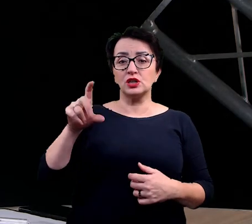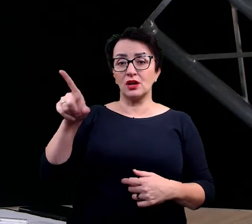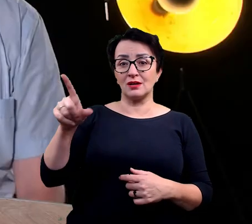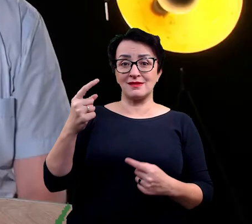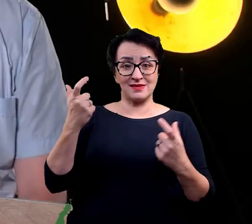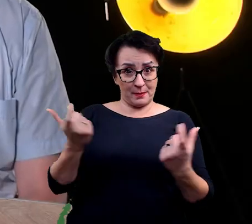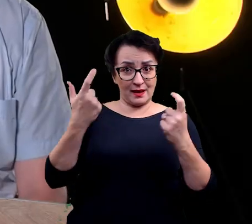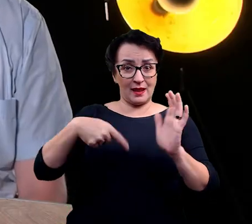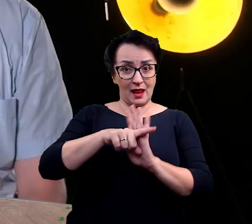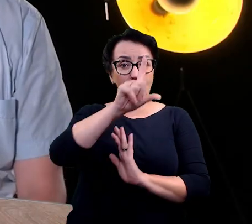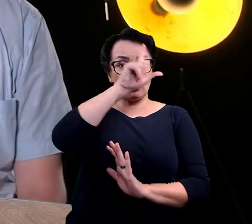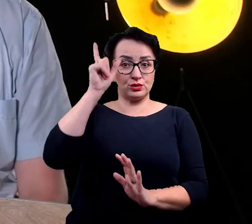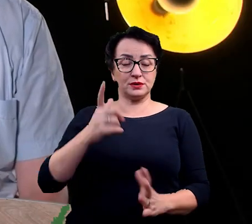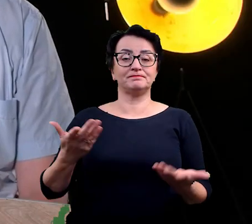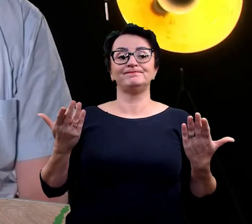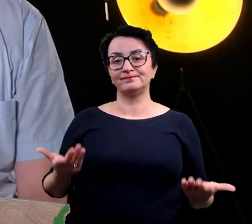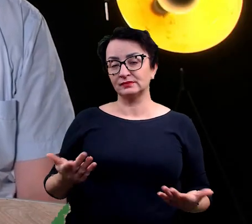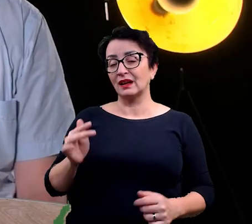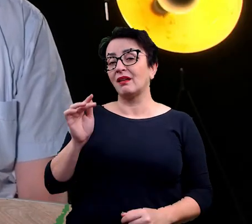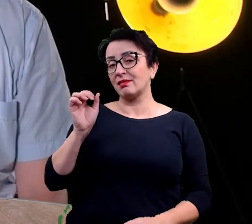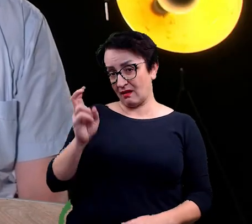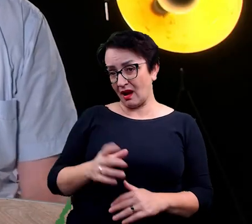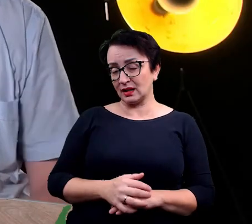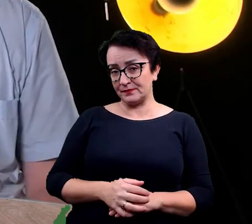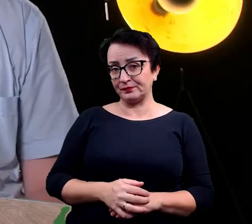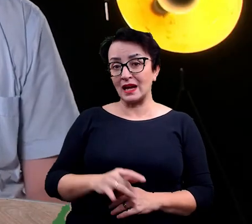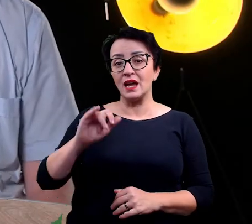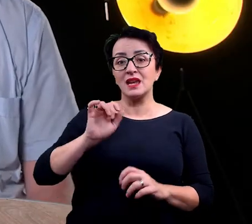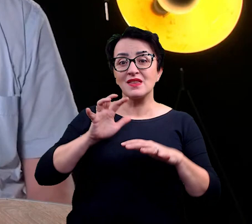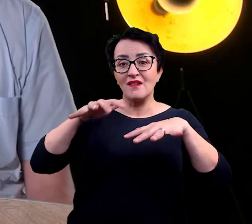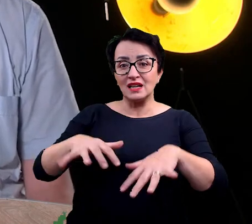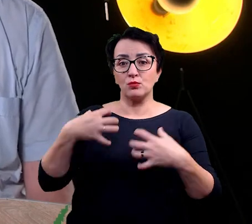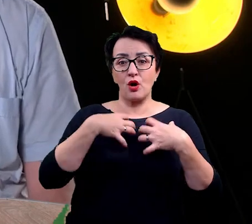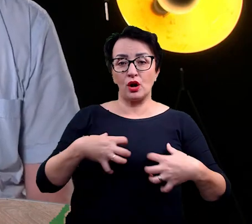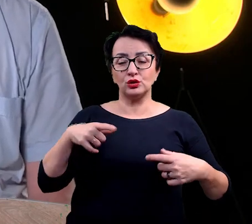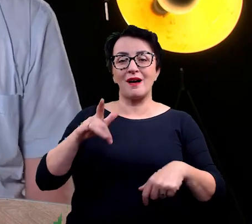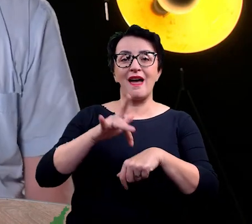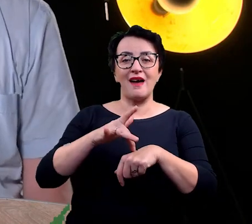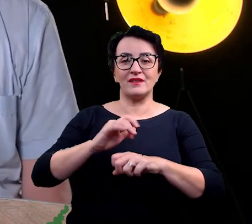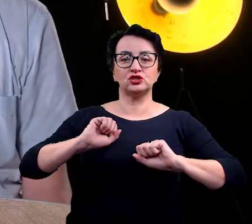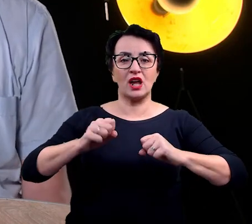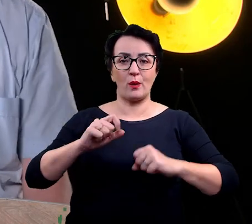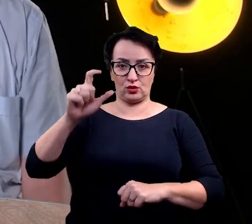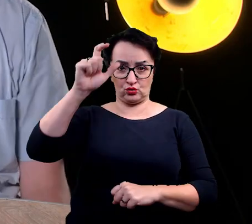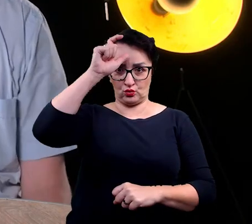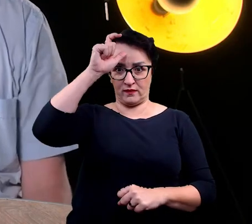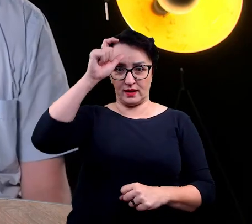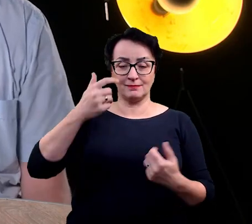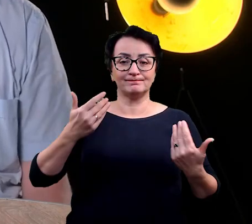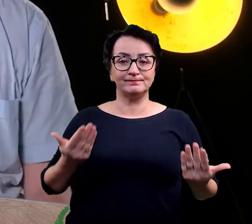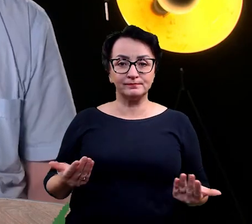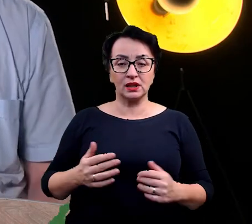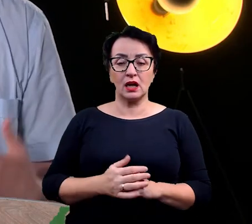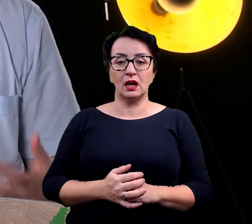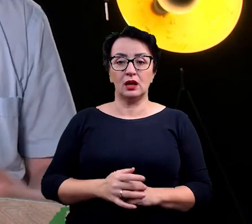zagrażają? Tak. Inwazje biologiczne to jest efekt działalności człowieka. To znaczy